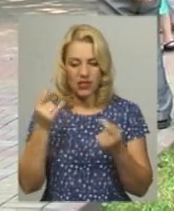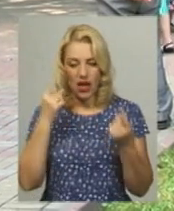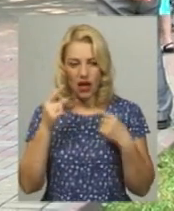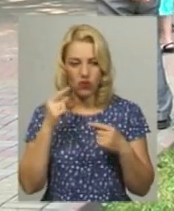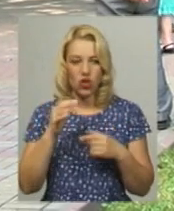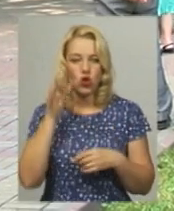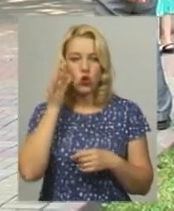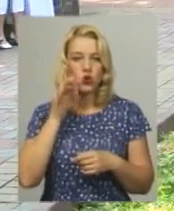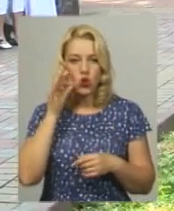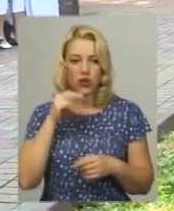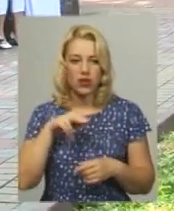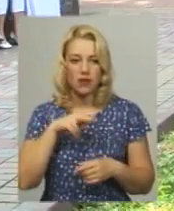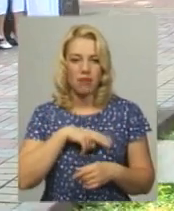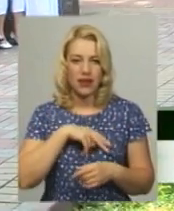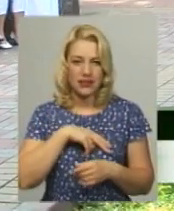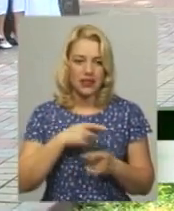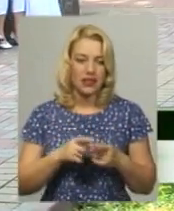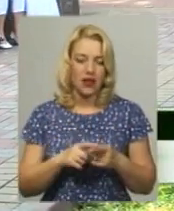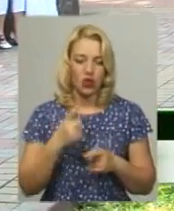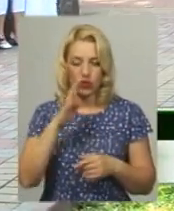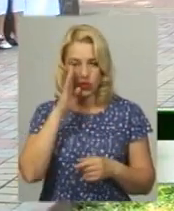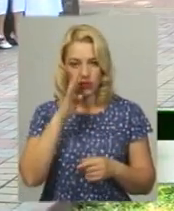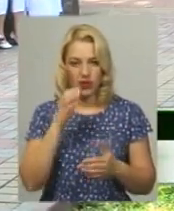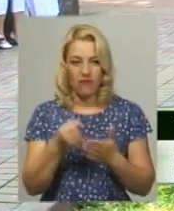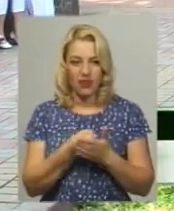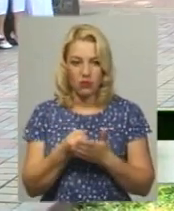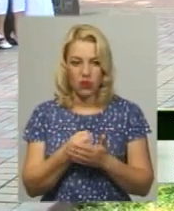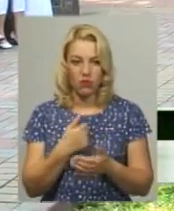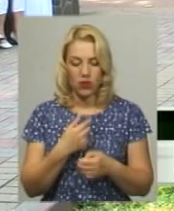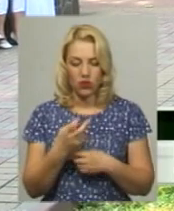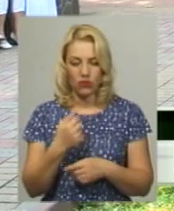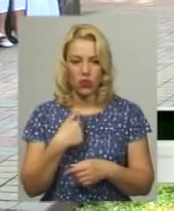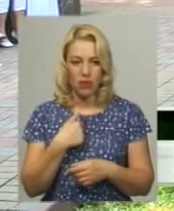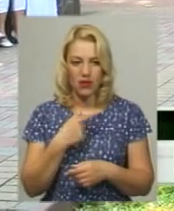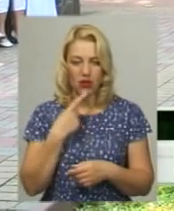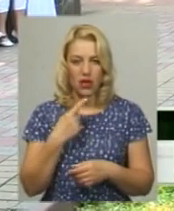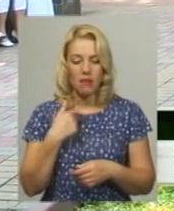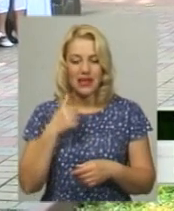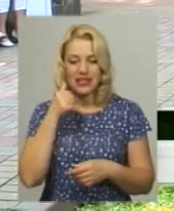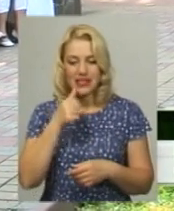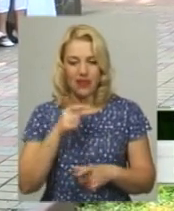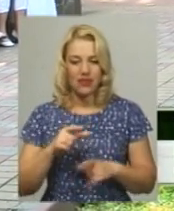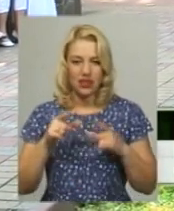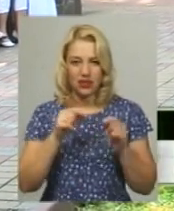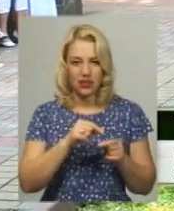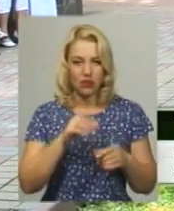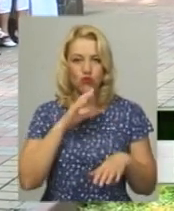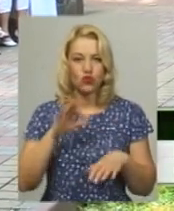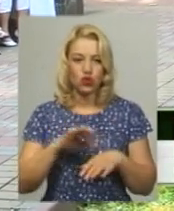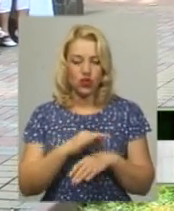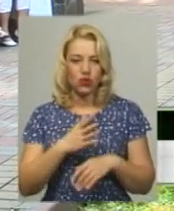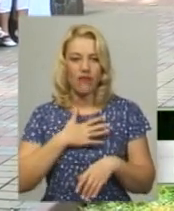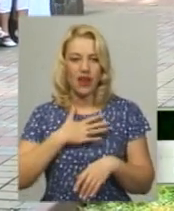один такий чоловік, він підійшов до мене і каже, а ми завтра їдемо з дружиною в Канаду, бо ми там живемо.